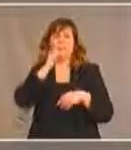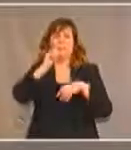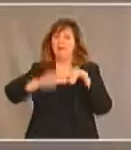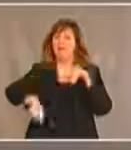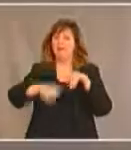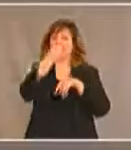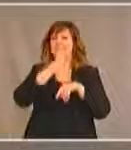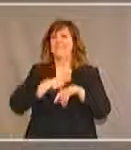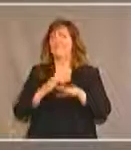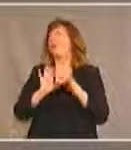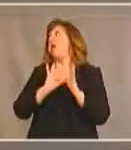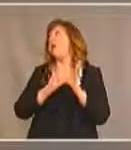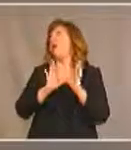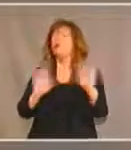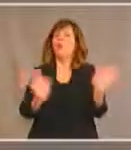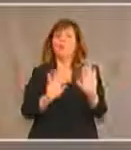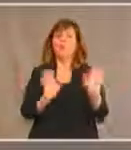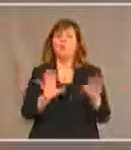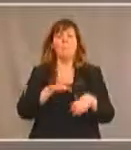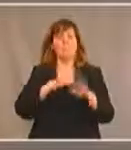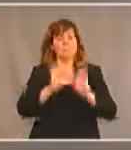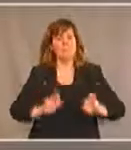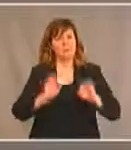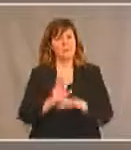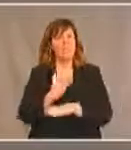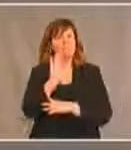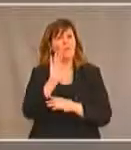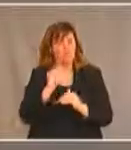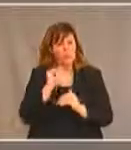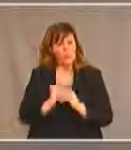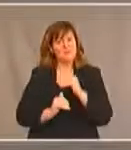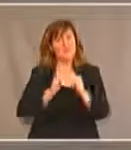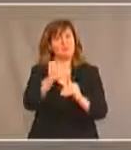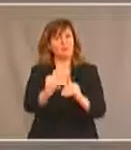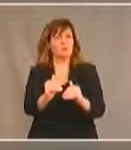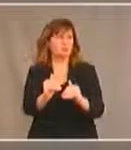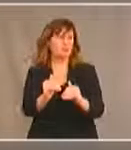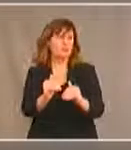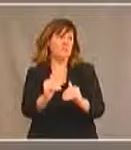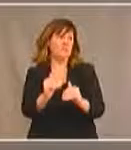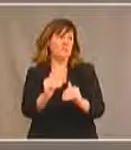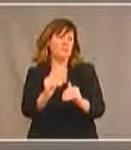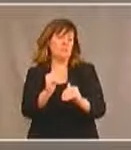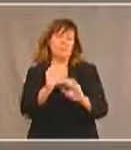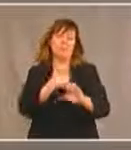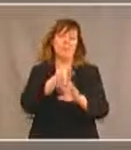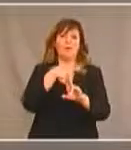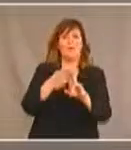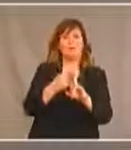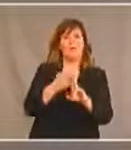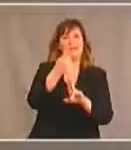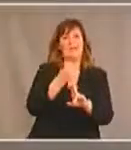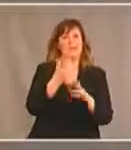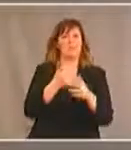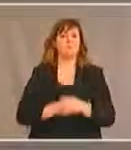pense que c'est important que votre processus puisse répondre à cette question pour vous, pour vous-même.